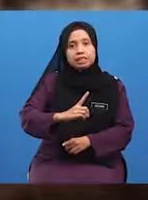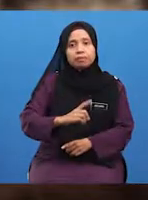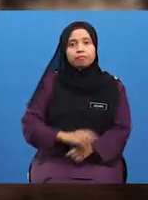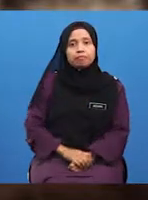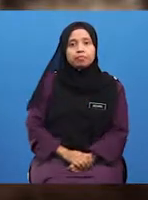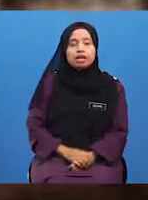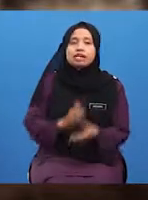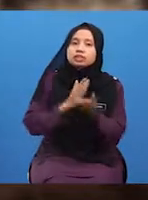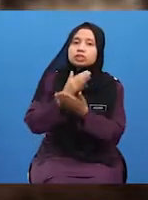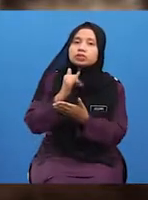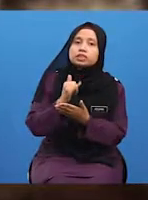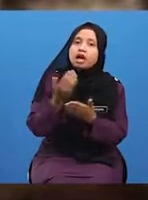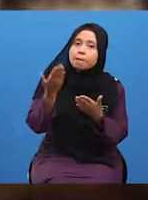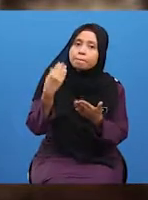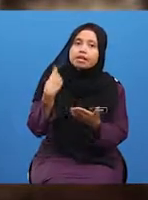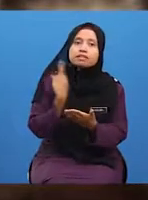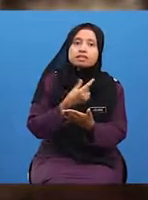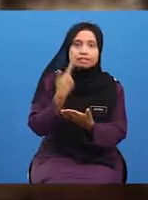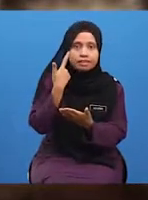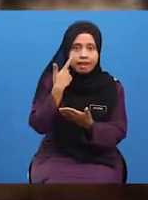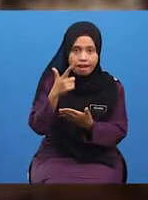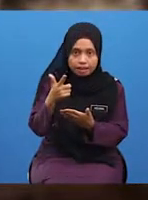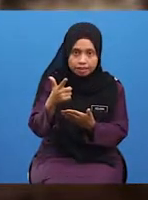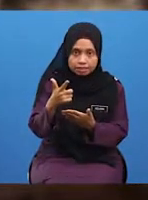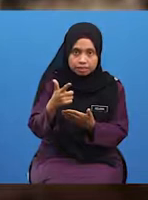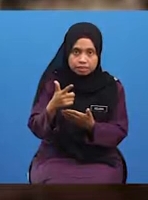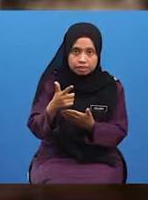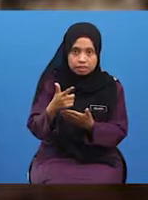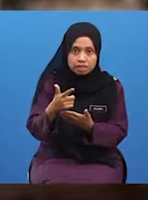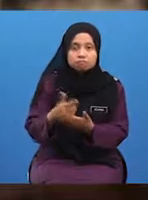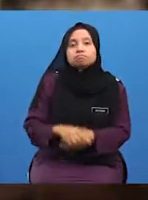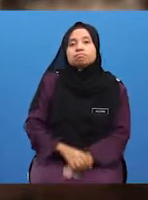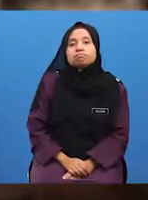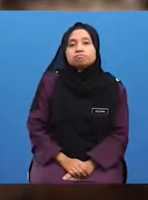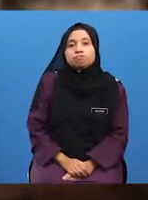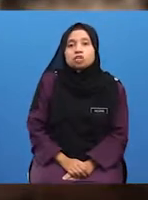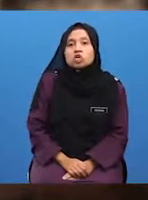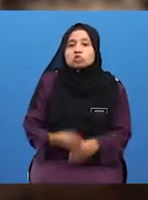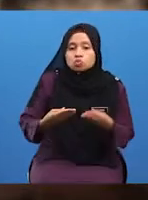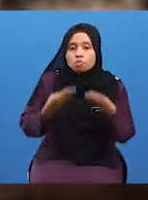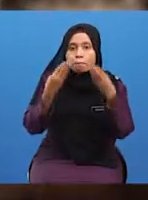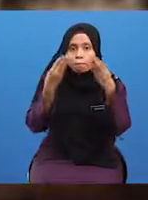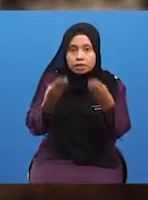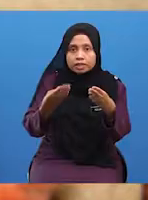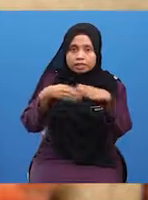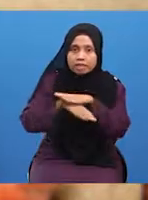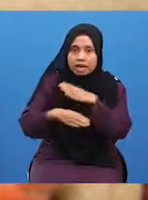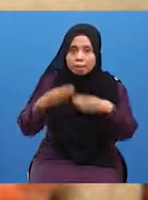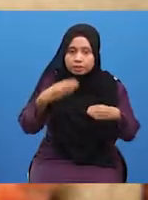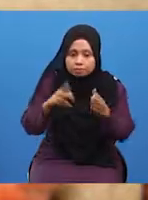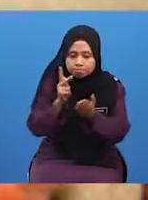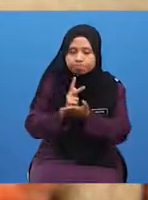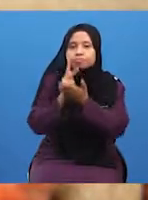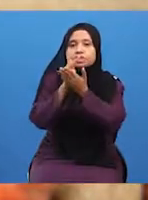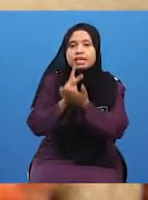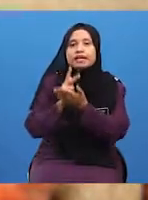Seterusnya, mari kita lihat pula secara sepintas lalu sumbangan dalam bidang pelayaran.